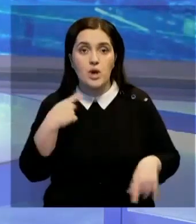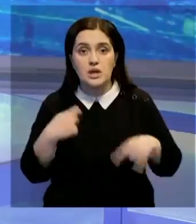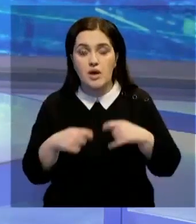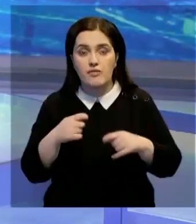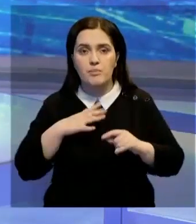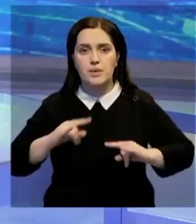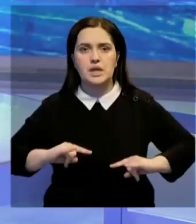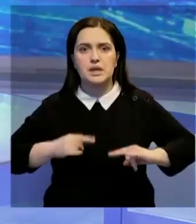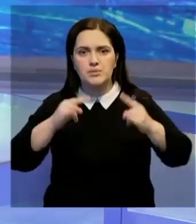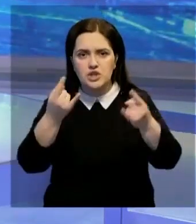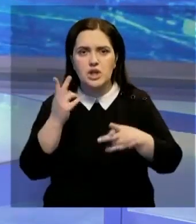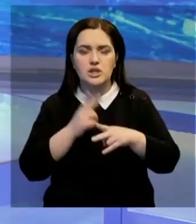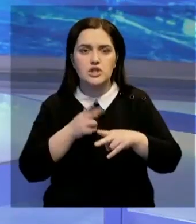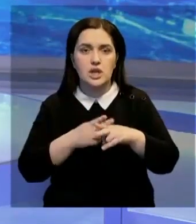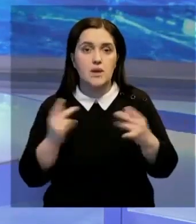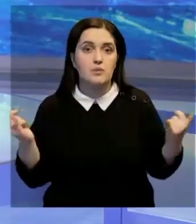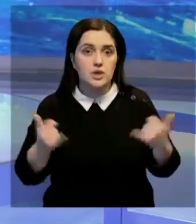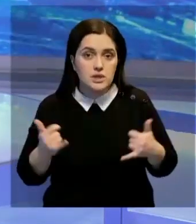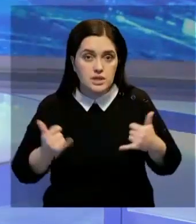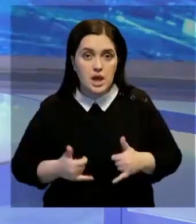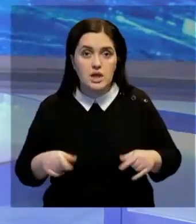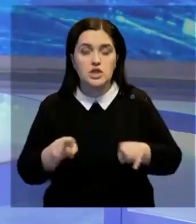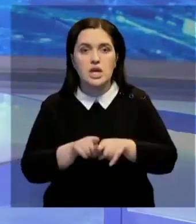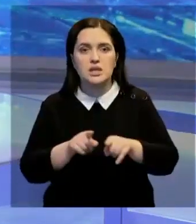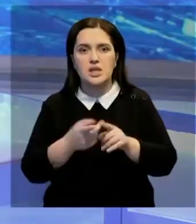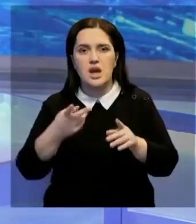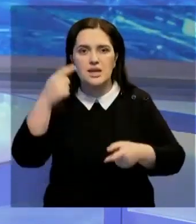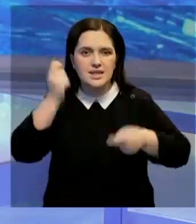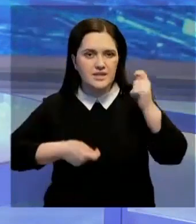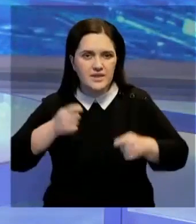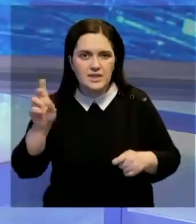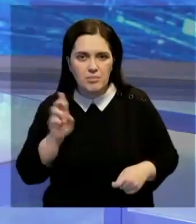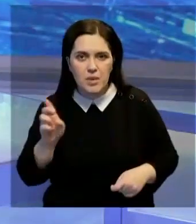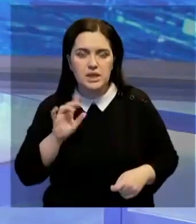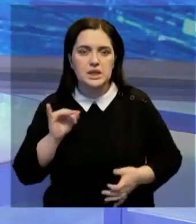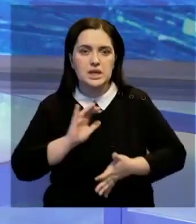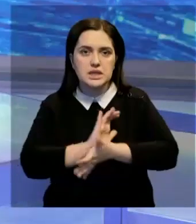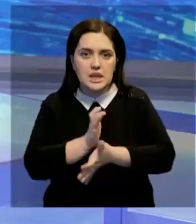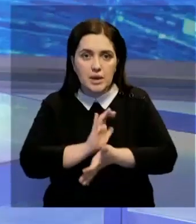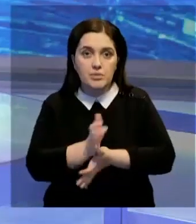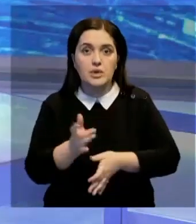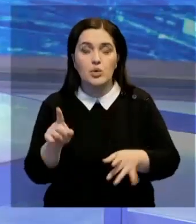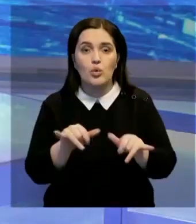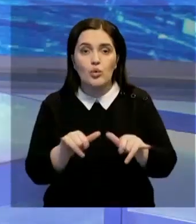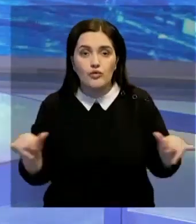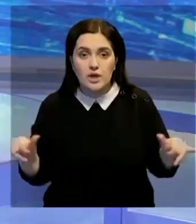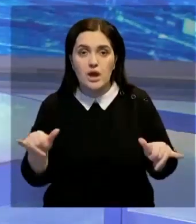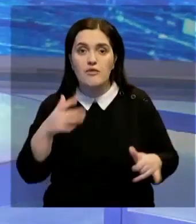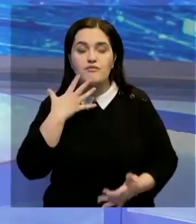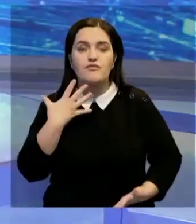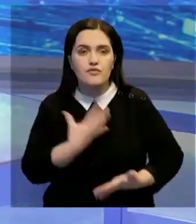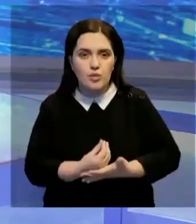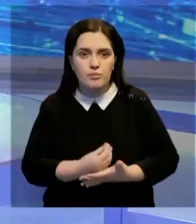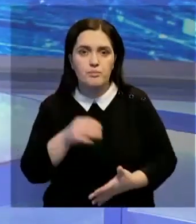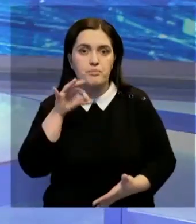Товарный ряд возглавили кирпич и железобетонные изделия, а также известицемент. На всех объектах в разы увеличили долю использования